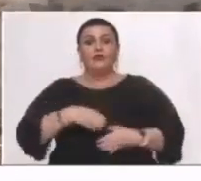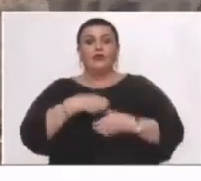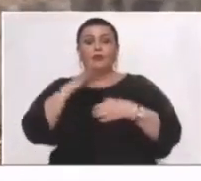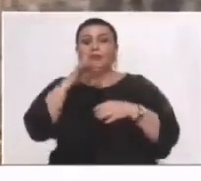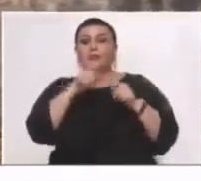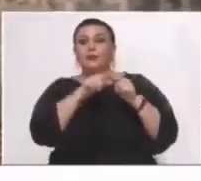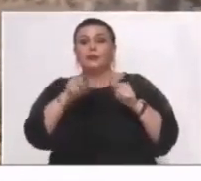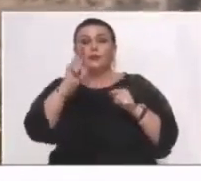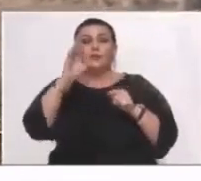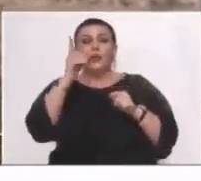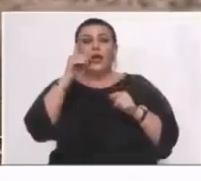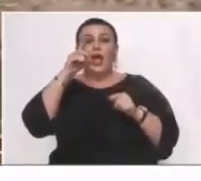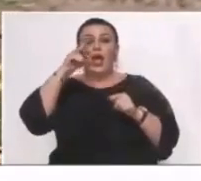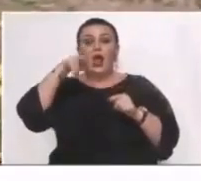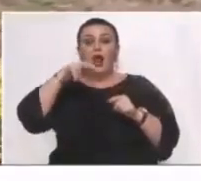KƏLBƏCƏR